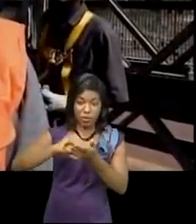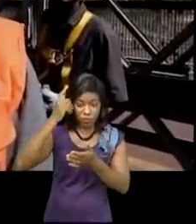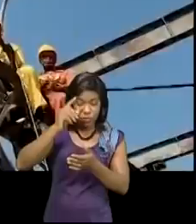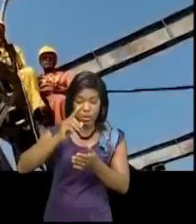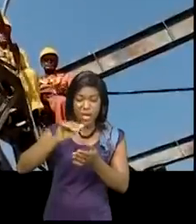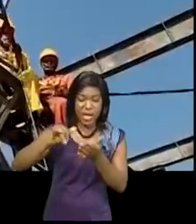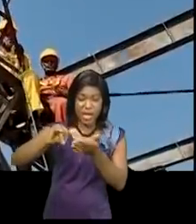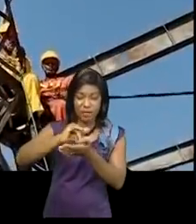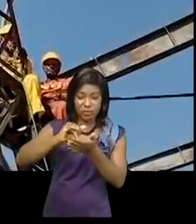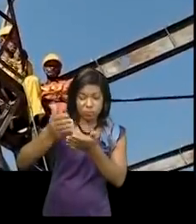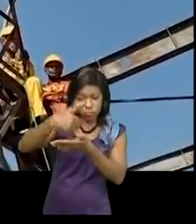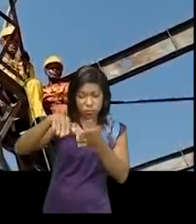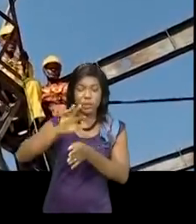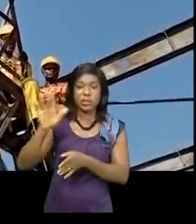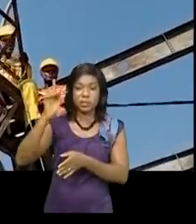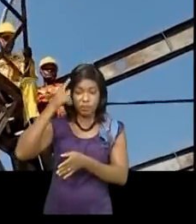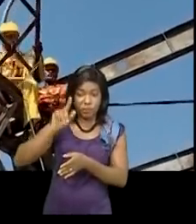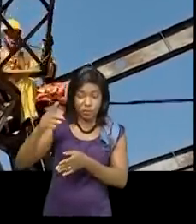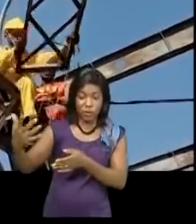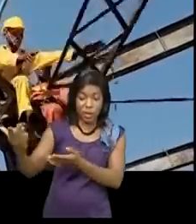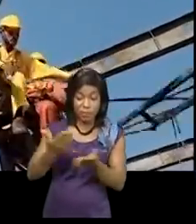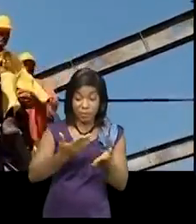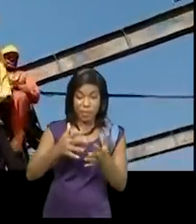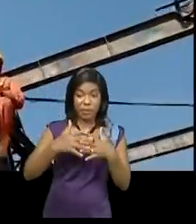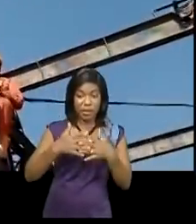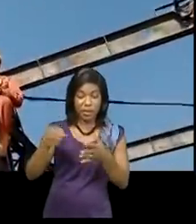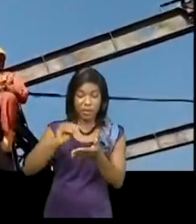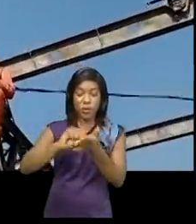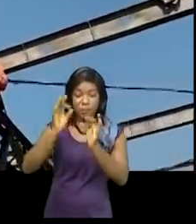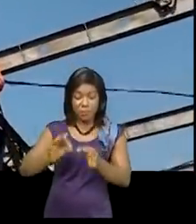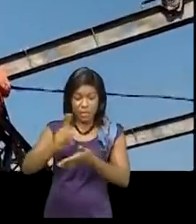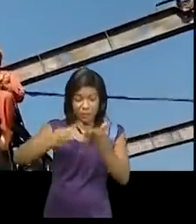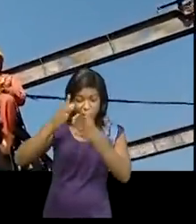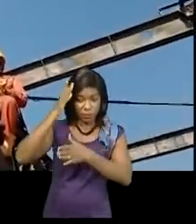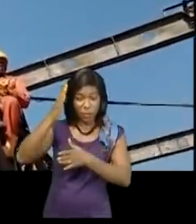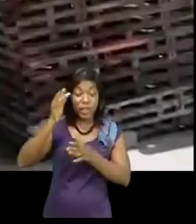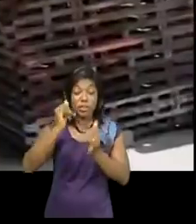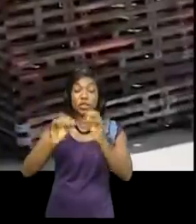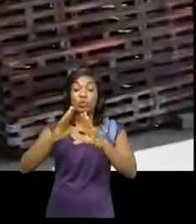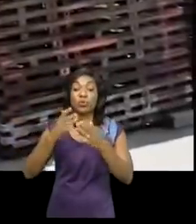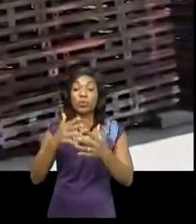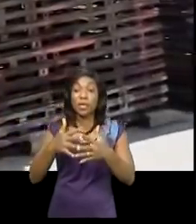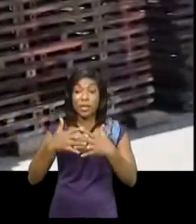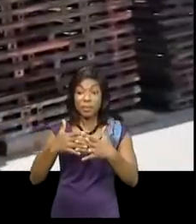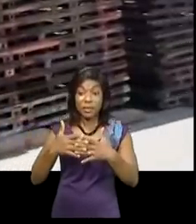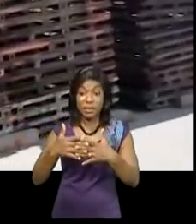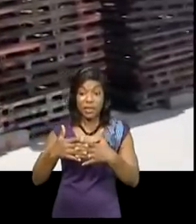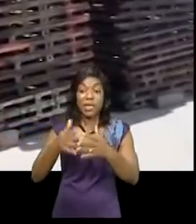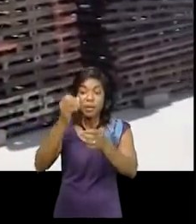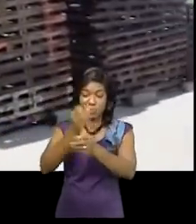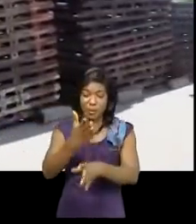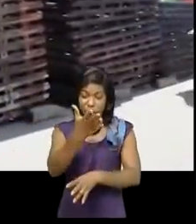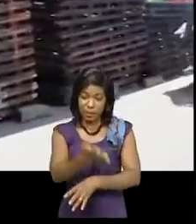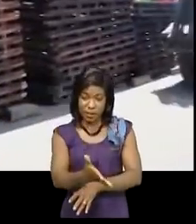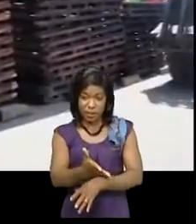d'autres. Nous attendons peut-être d'ici la semaine prochaine. Tout sera déjà sur place. entre-temps, nous nous attellons